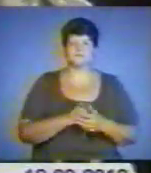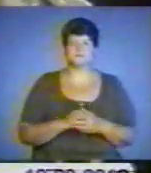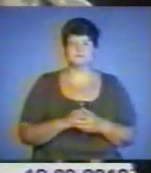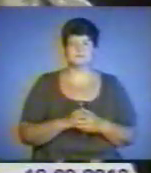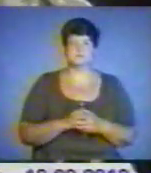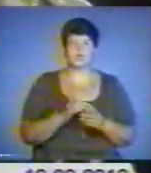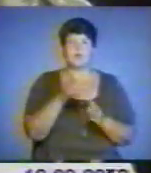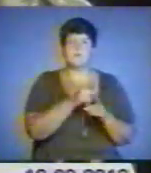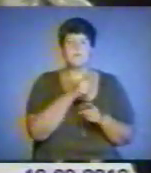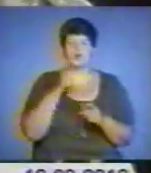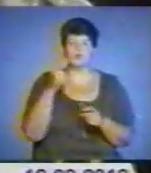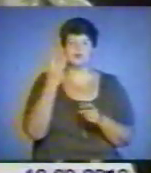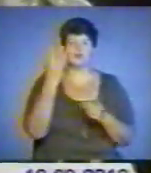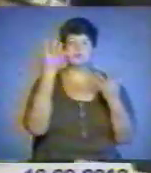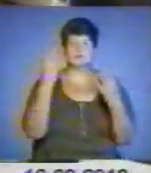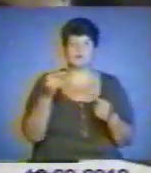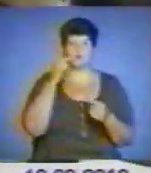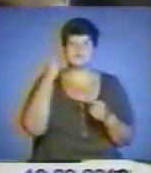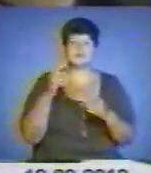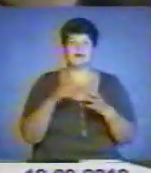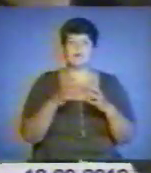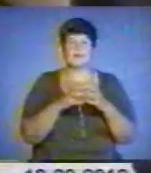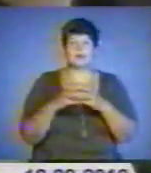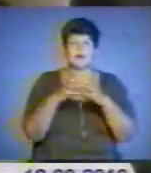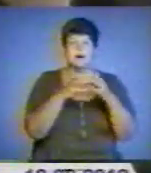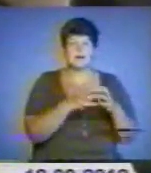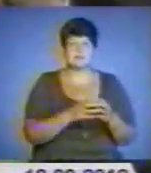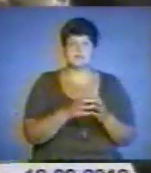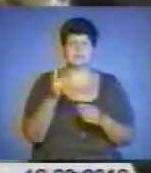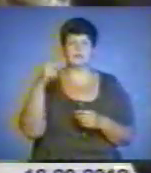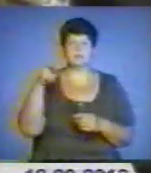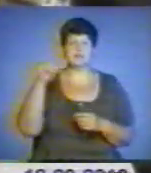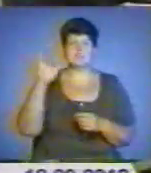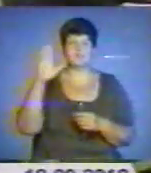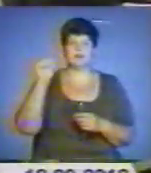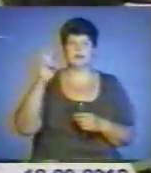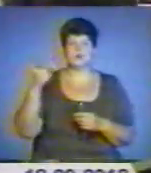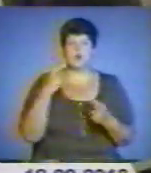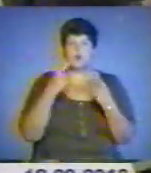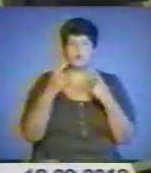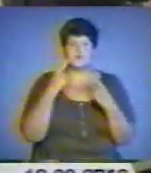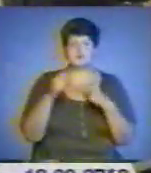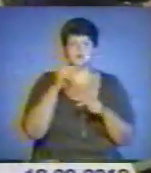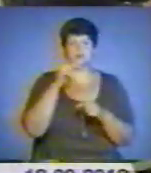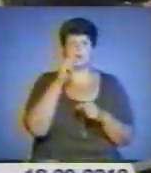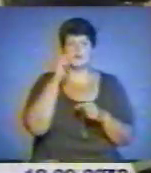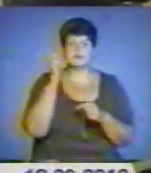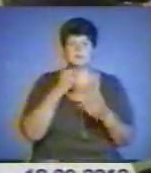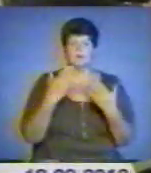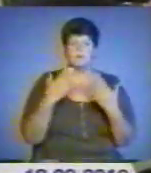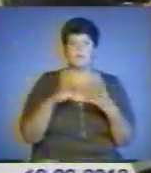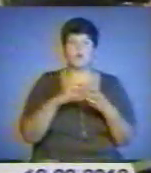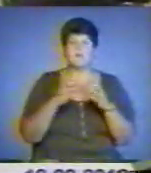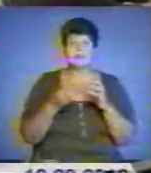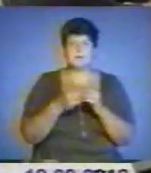Протягом трьох днів російська делегація на чолі з Міністром освіти та науки Росії Дмитром Лівановим обговорювала з українськими колегами проблеми освіти. В останній день